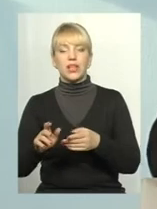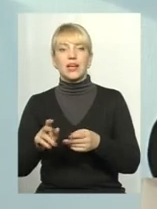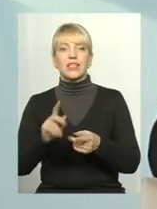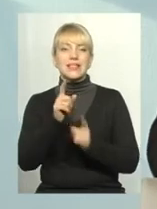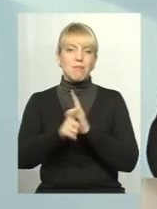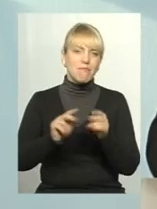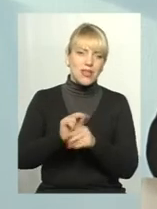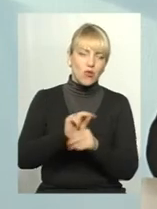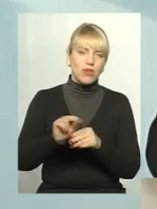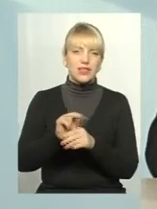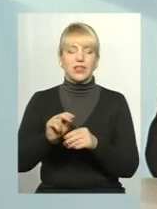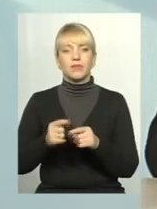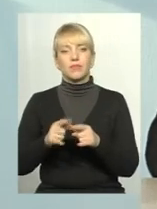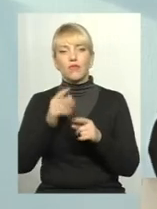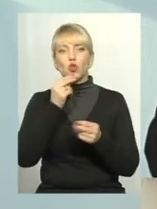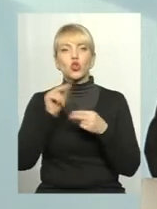змінювати, удосконалювати.